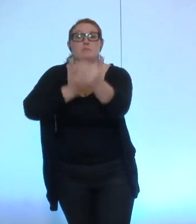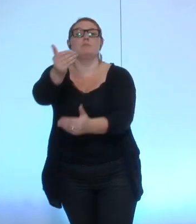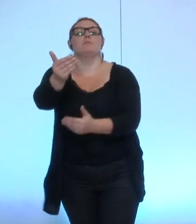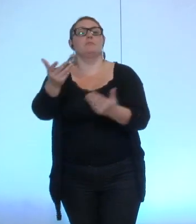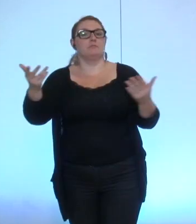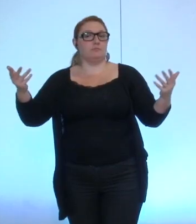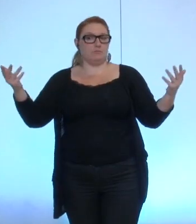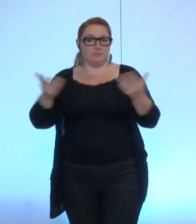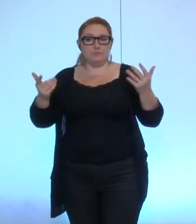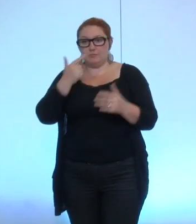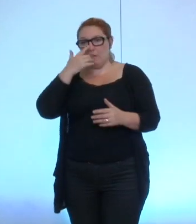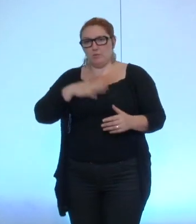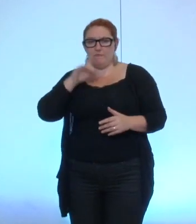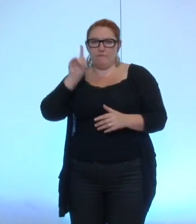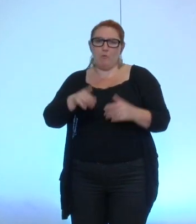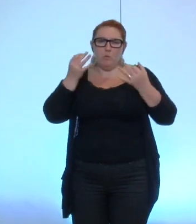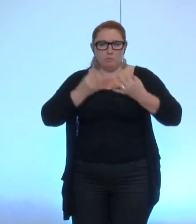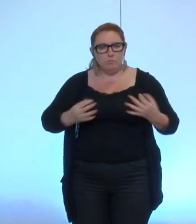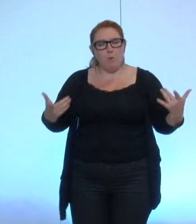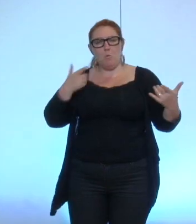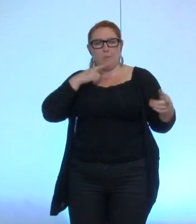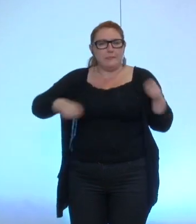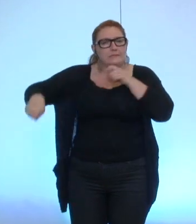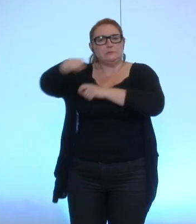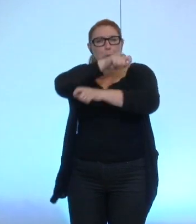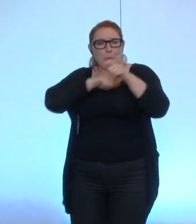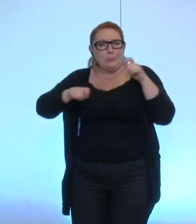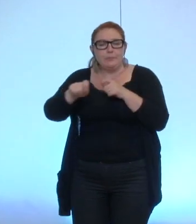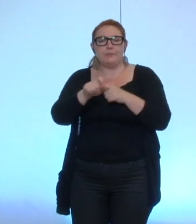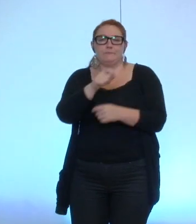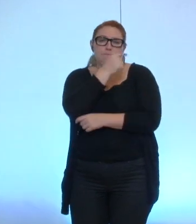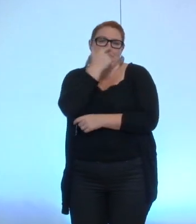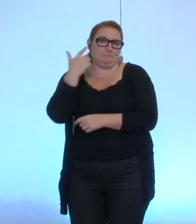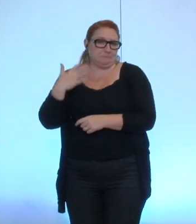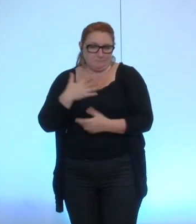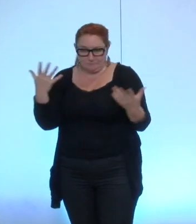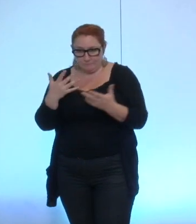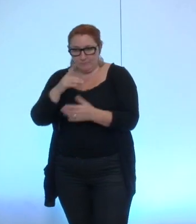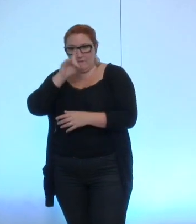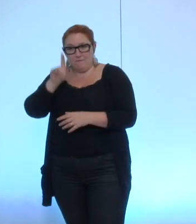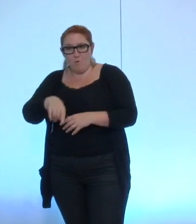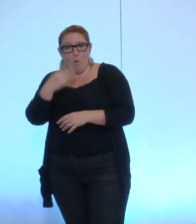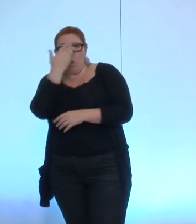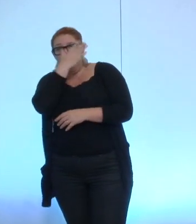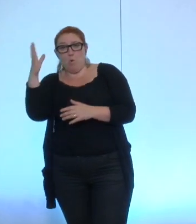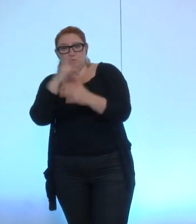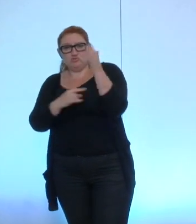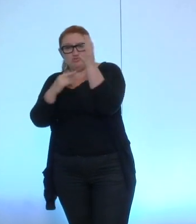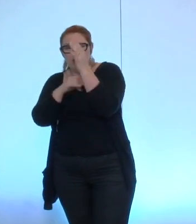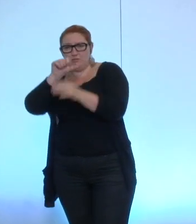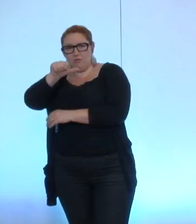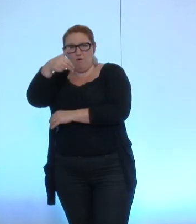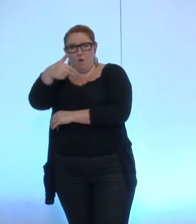je pense qu'il faudra qu prenne un peu plus le temps c'est de se pencher sur une autre charte anticorps